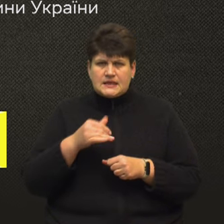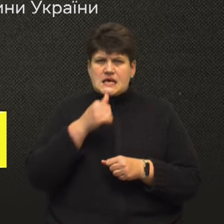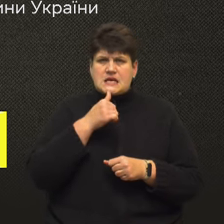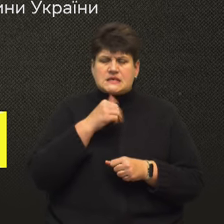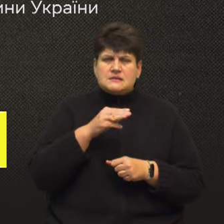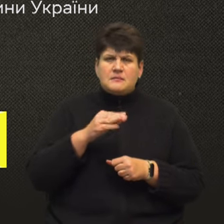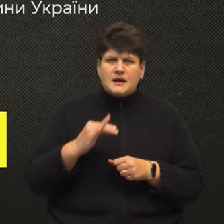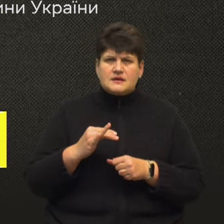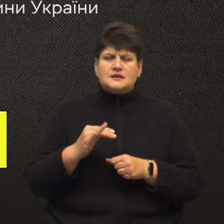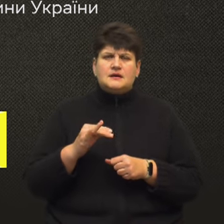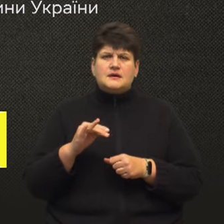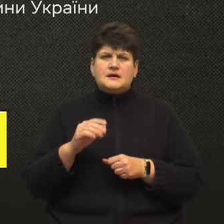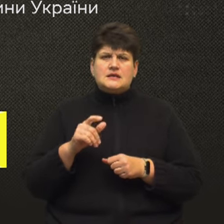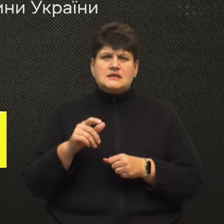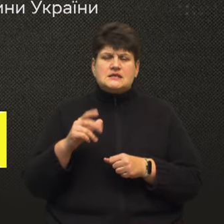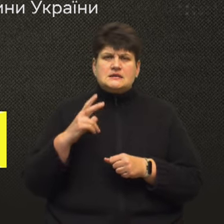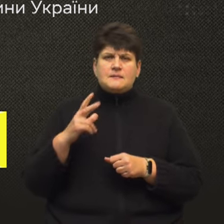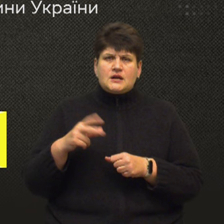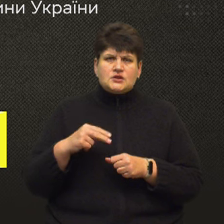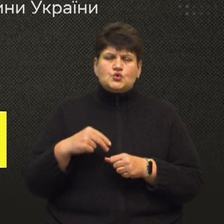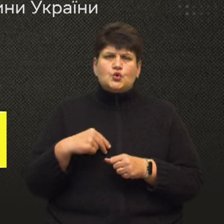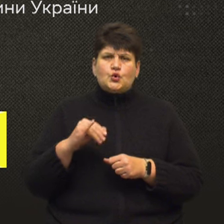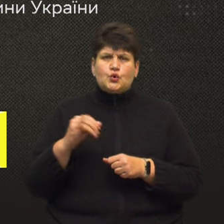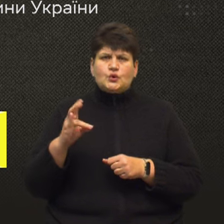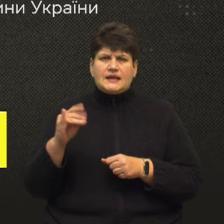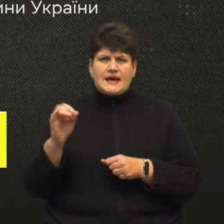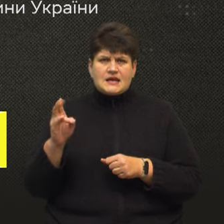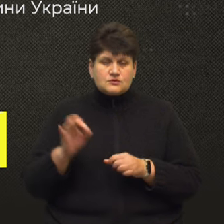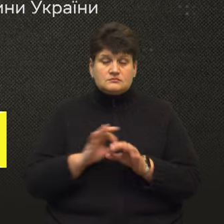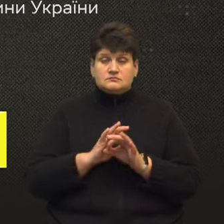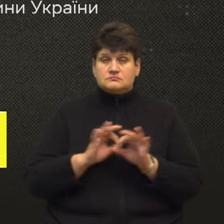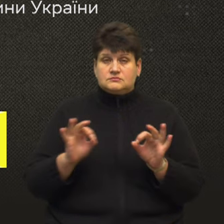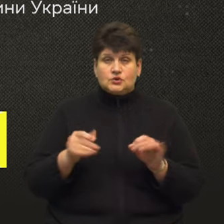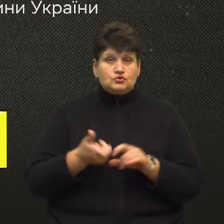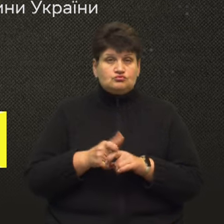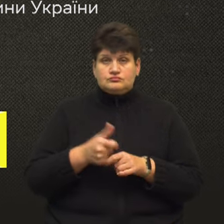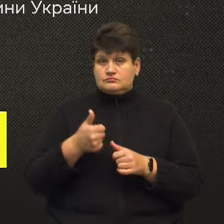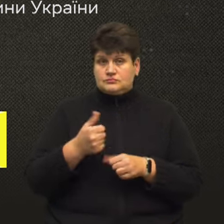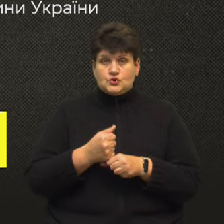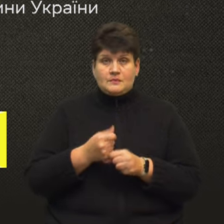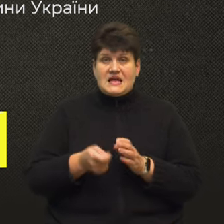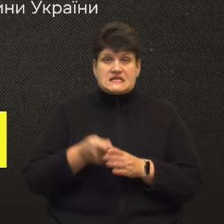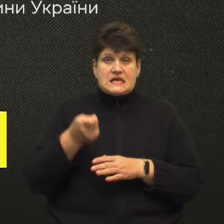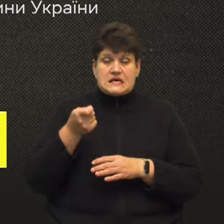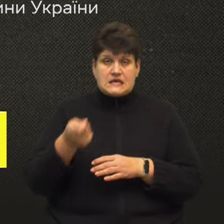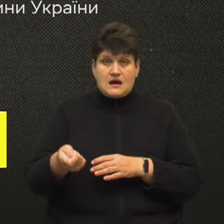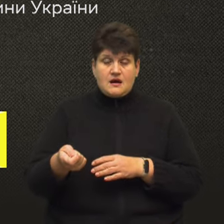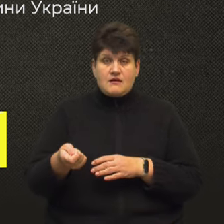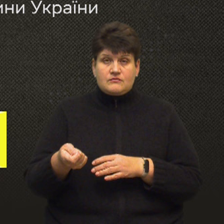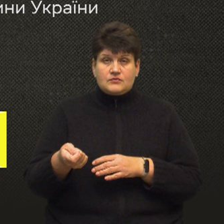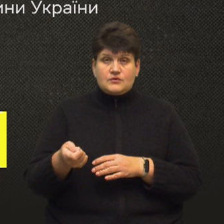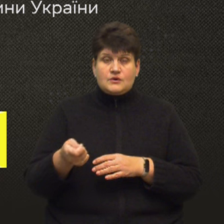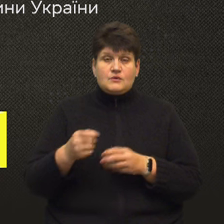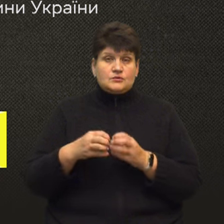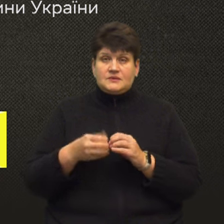власне, Парижу, ЮНЕСКО, і сказали, що фактично бездоганно, дуже гарно зроблена заявка, з технічного боку не буде